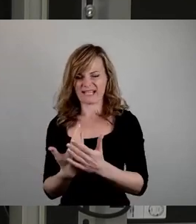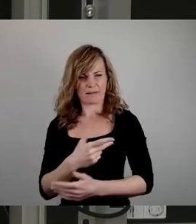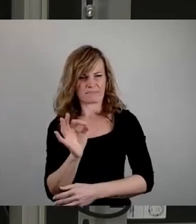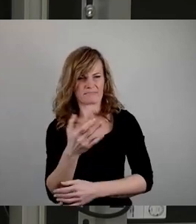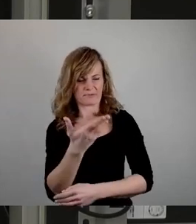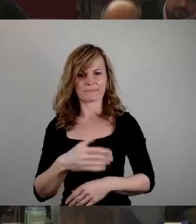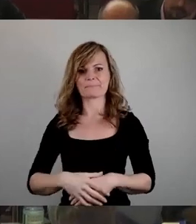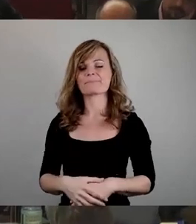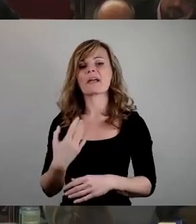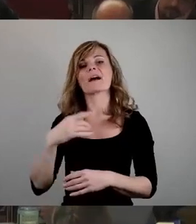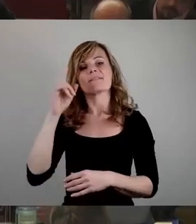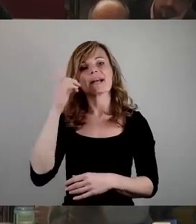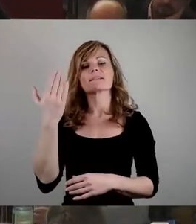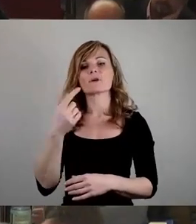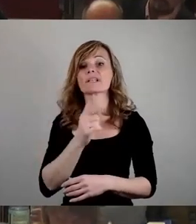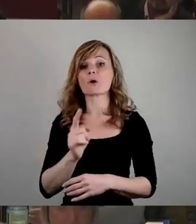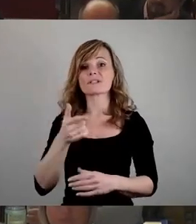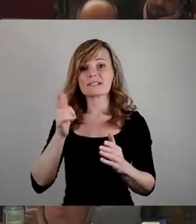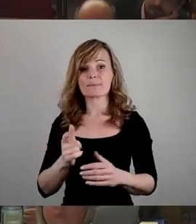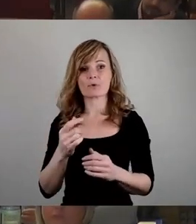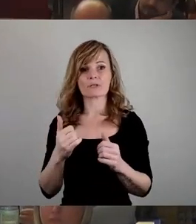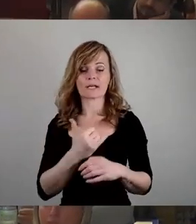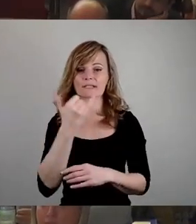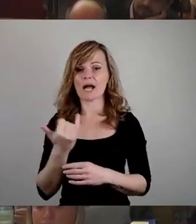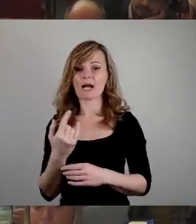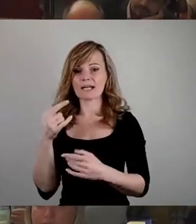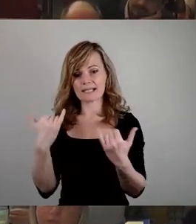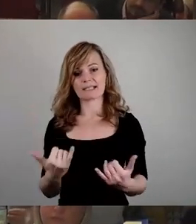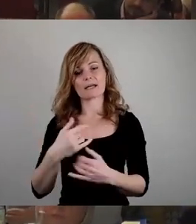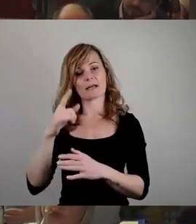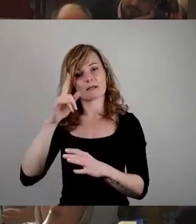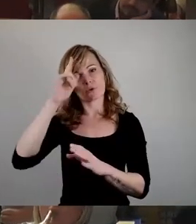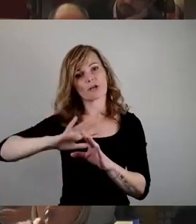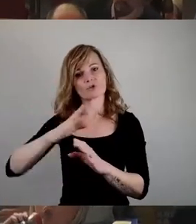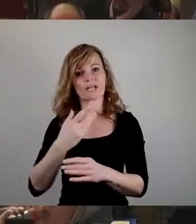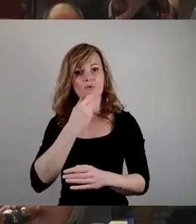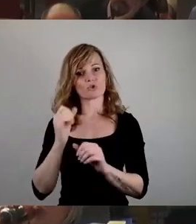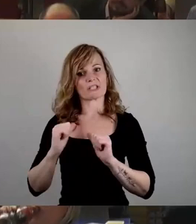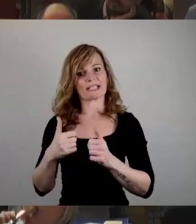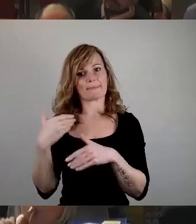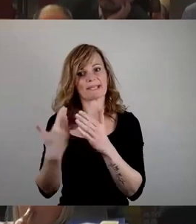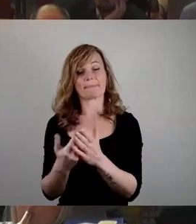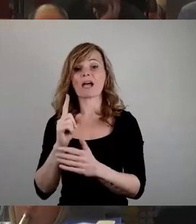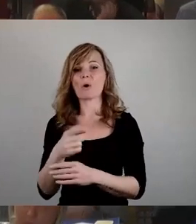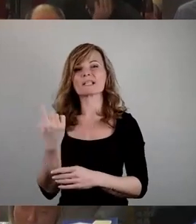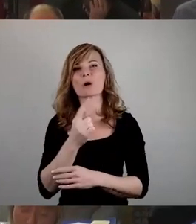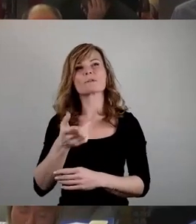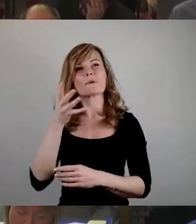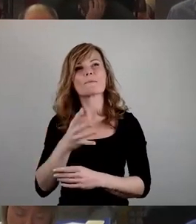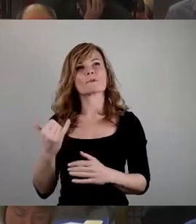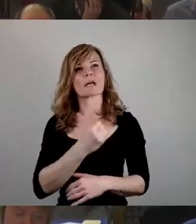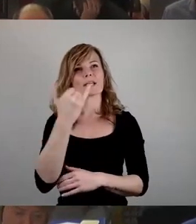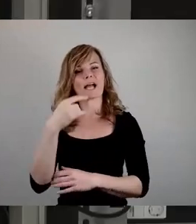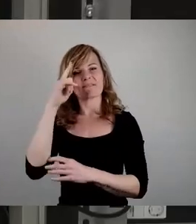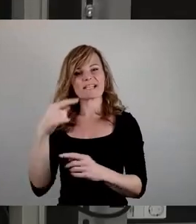von 1.700 Jahre jüdischem Leben in Deutschland und wir wissen von der Judenfeindschaft seit 1.500 Jahren mit dem